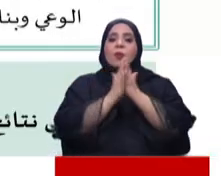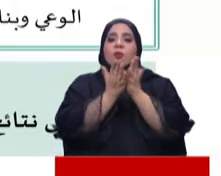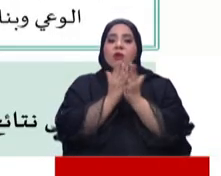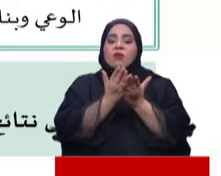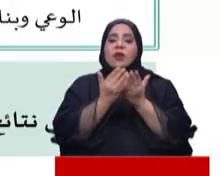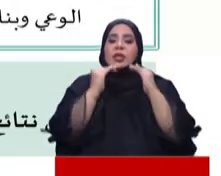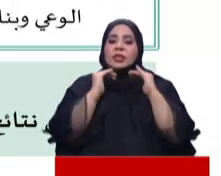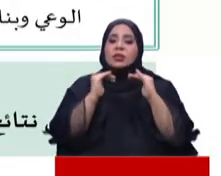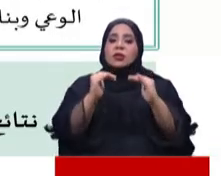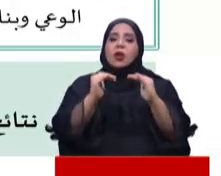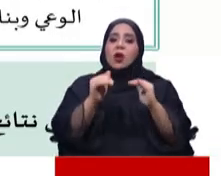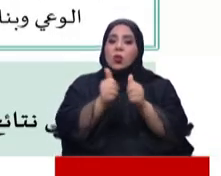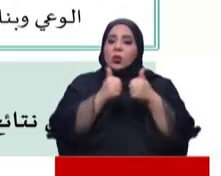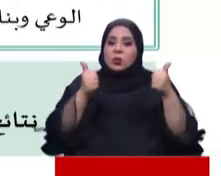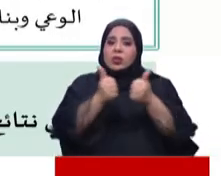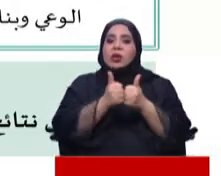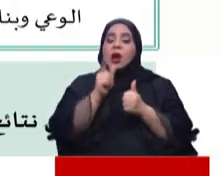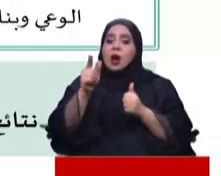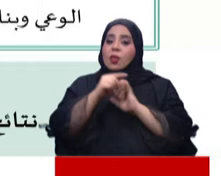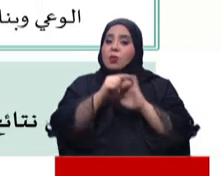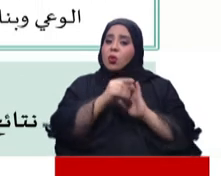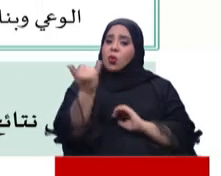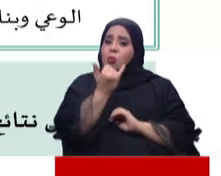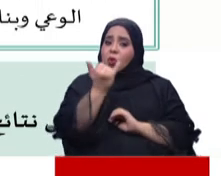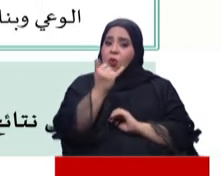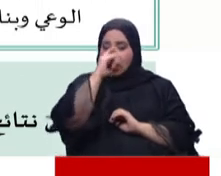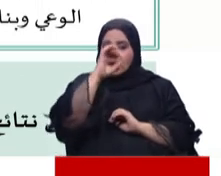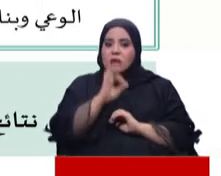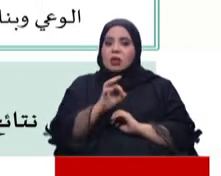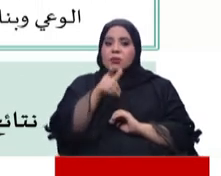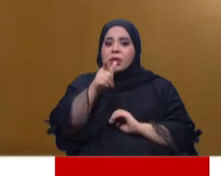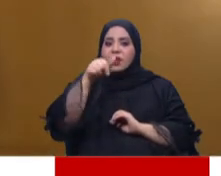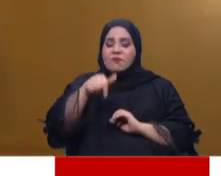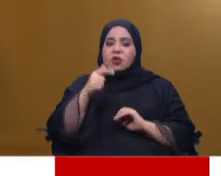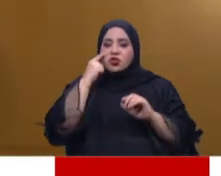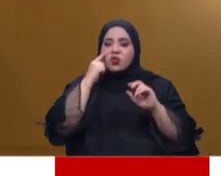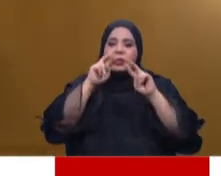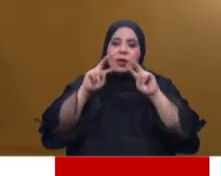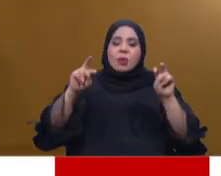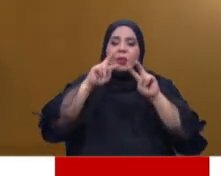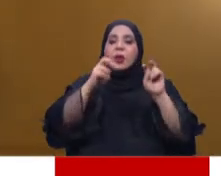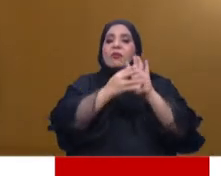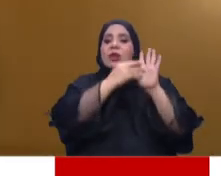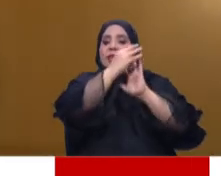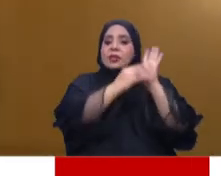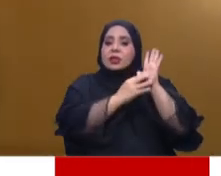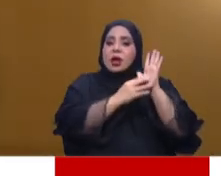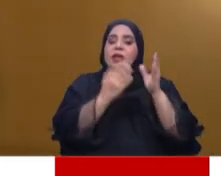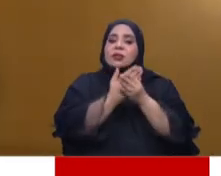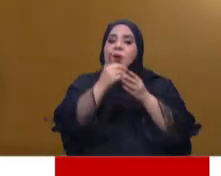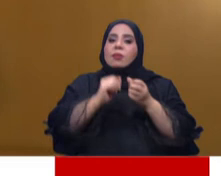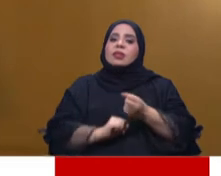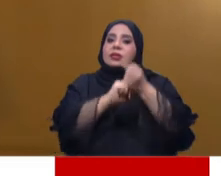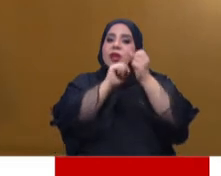لملف الاستقرار الأسري والذي يعد أحد المحاور الرئيسية ضمن الخطة الوطنية لنهوض المرأة